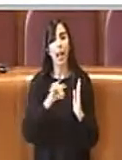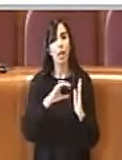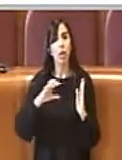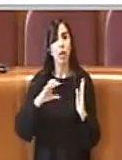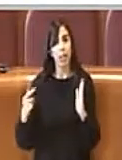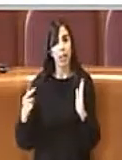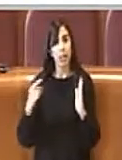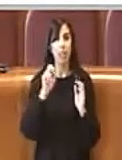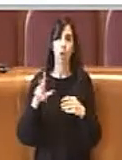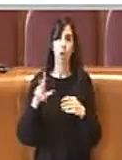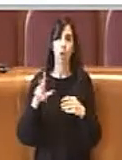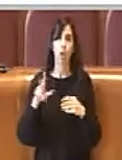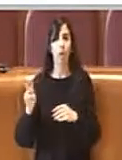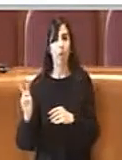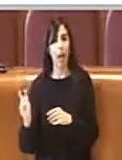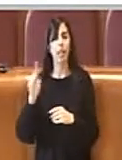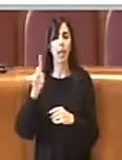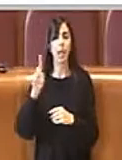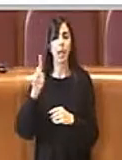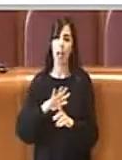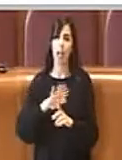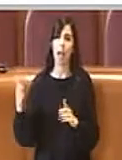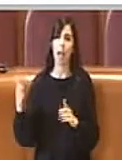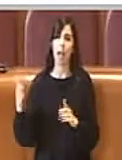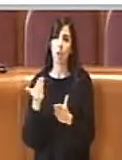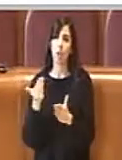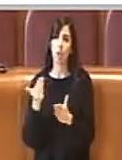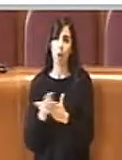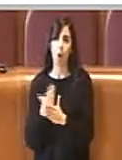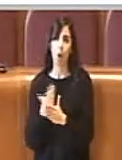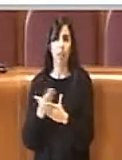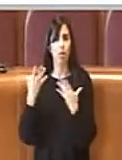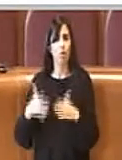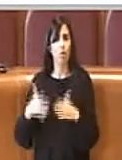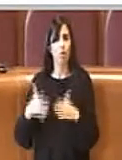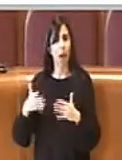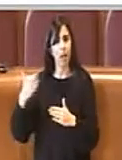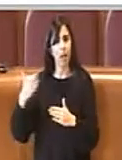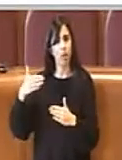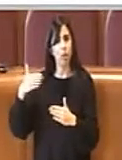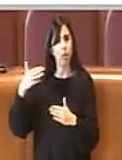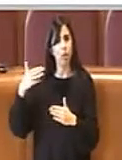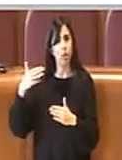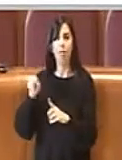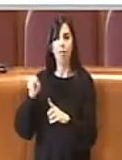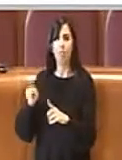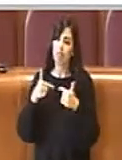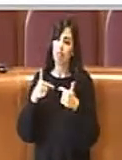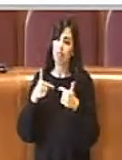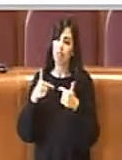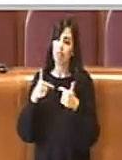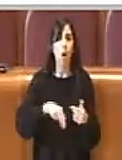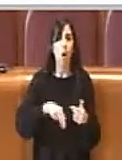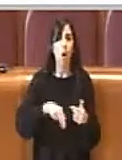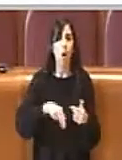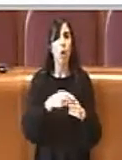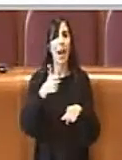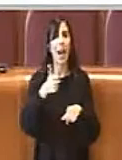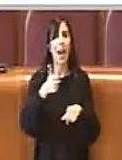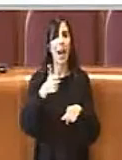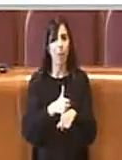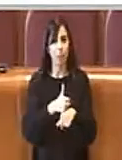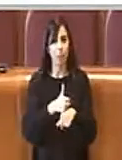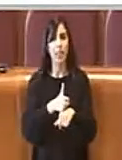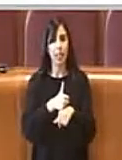ovviamente tutte quelle altre innovazioni che ci sono state tali da rendere oggi Roma Capitale uno tra i primi insomma